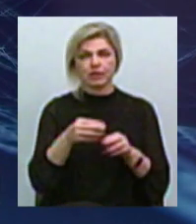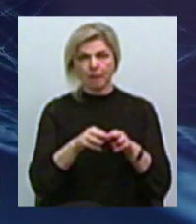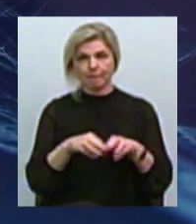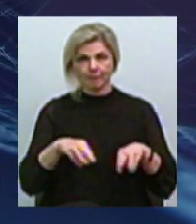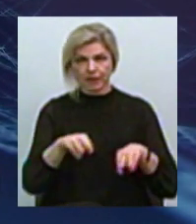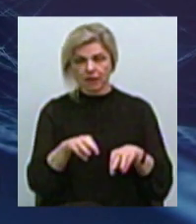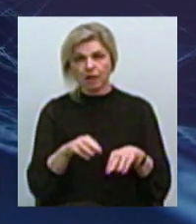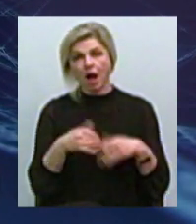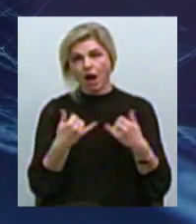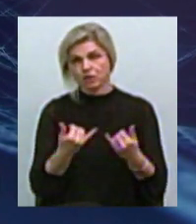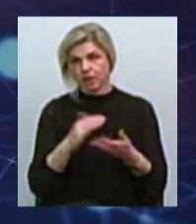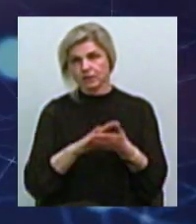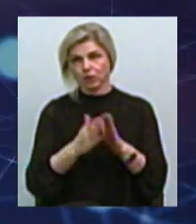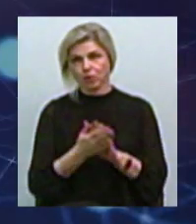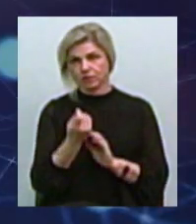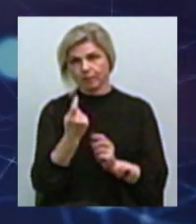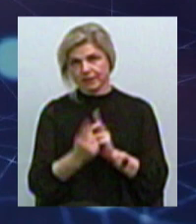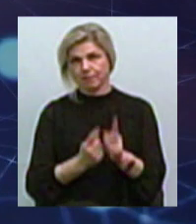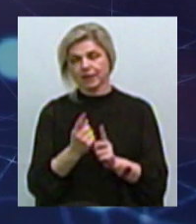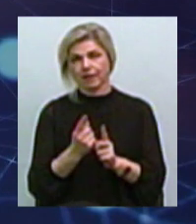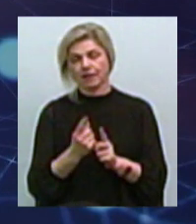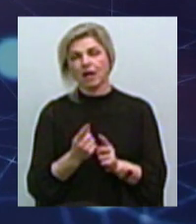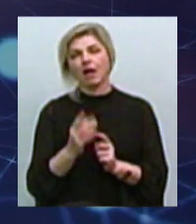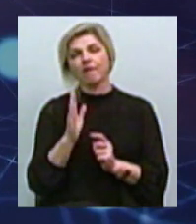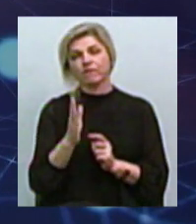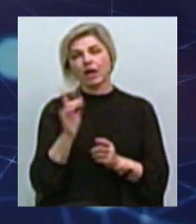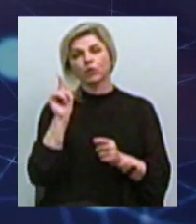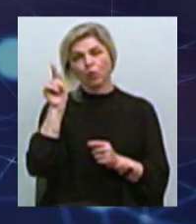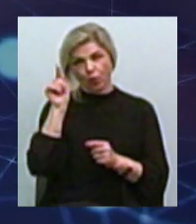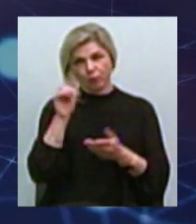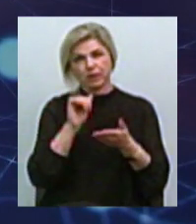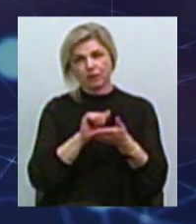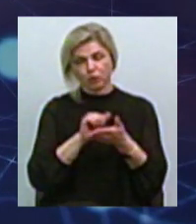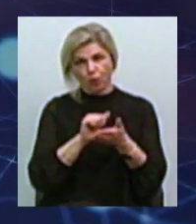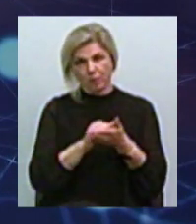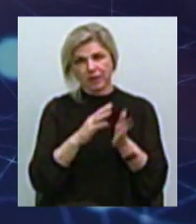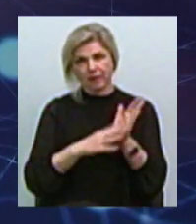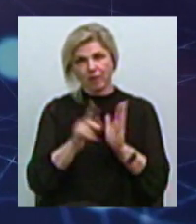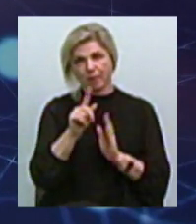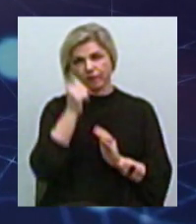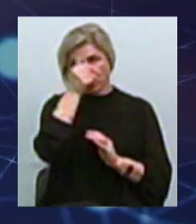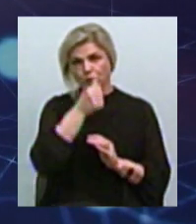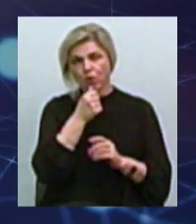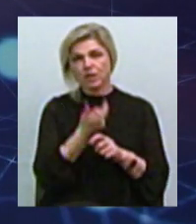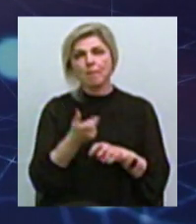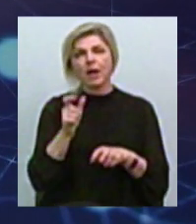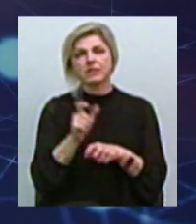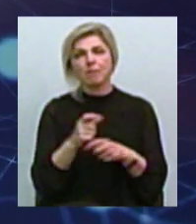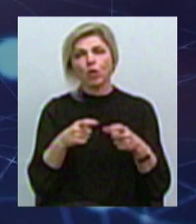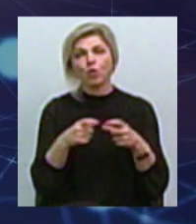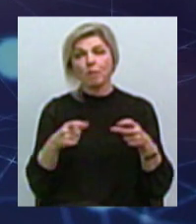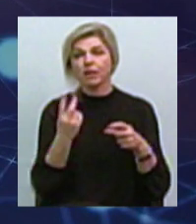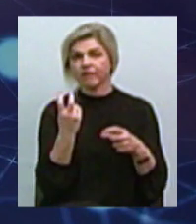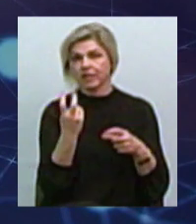ситуація трохи змінилася Між тим, у тому документі 91-го року максимальний номінал був 200 У